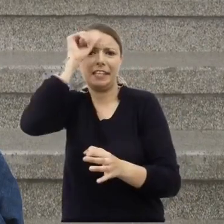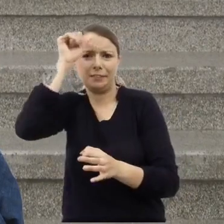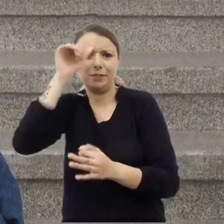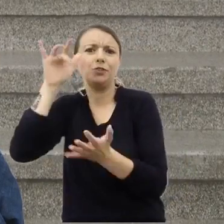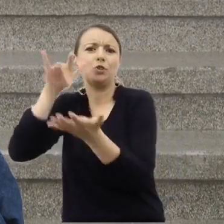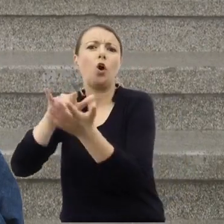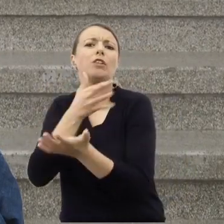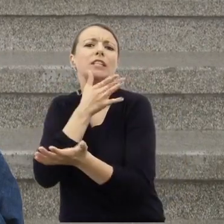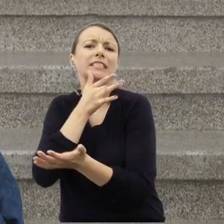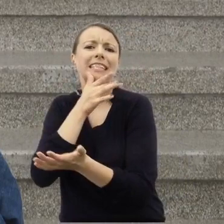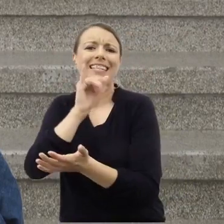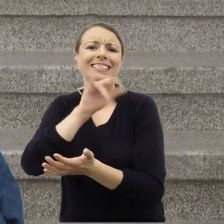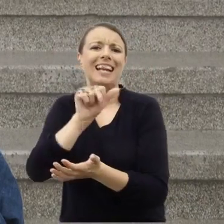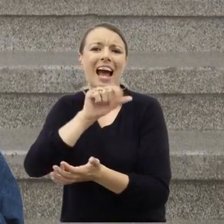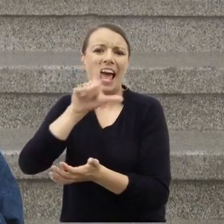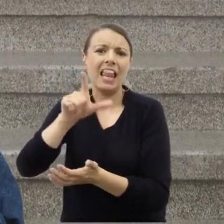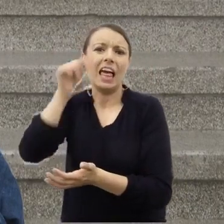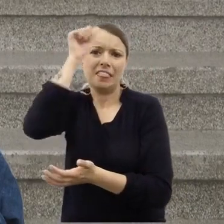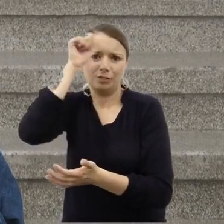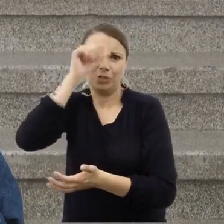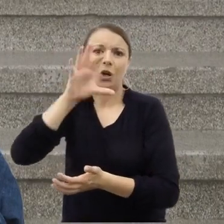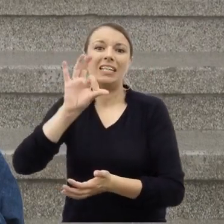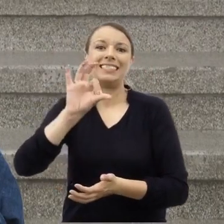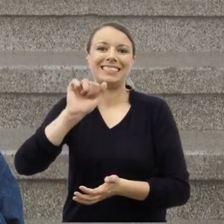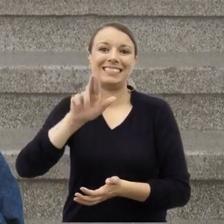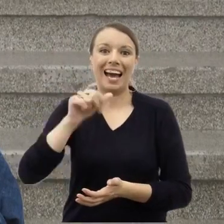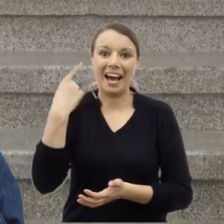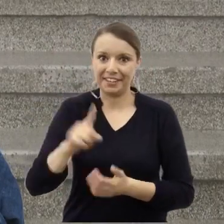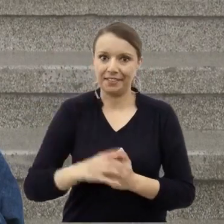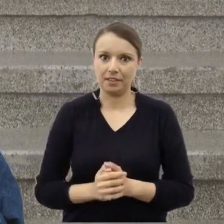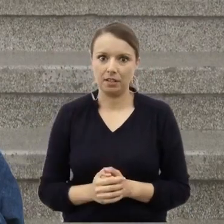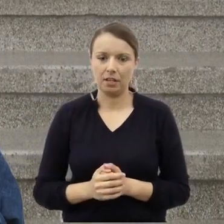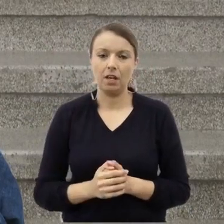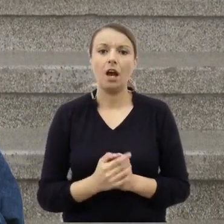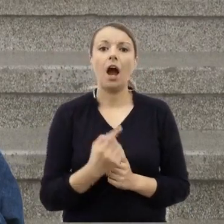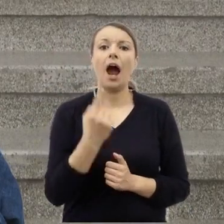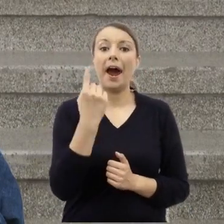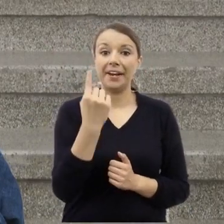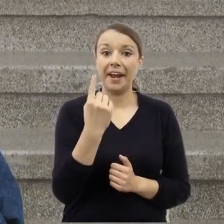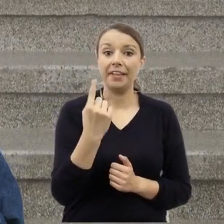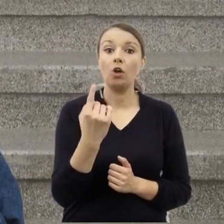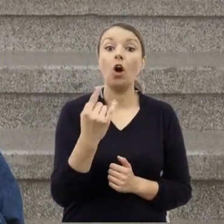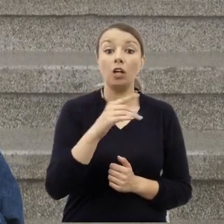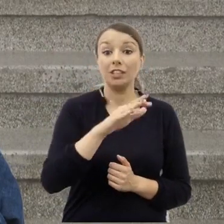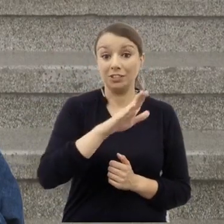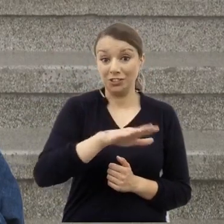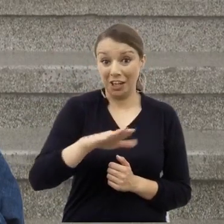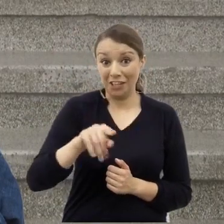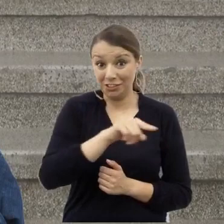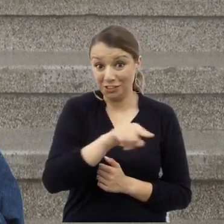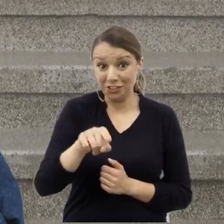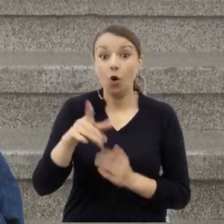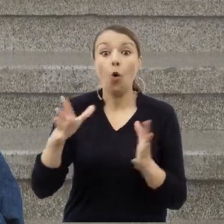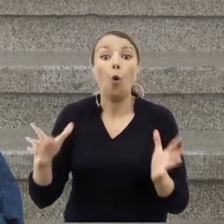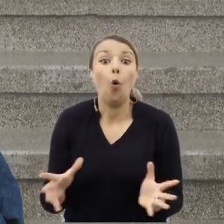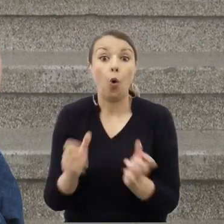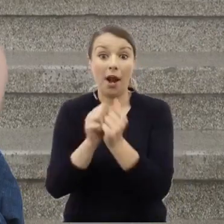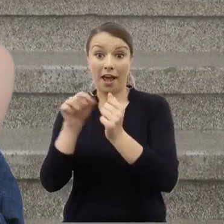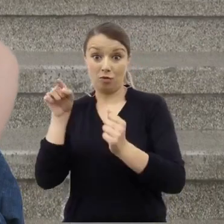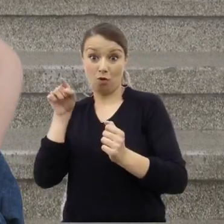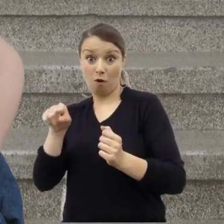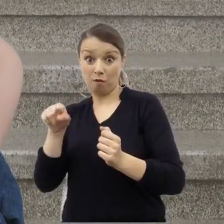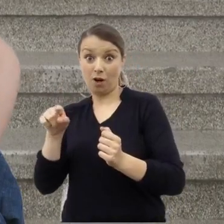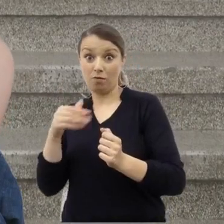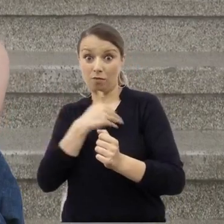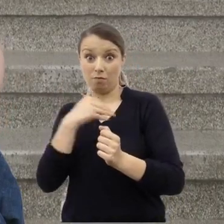uratowanego przez Zygmunta Majewskiego chłopca jest szefem policji w Tel Awiwie. Więc można to